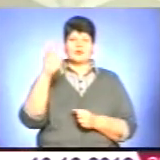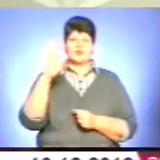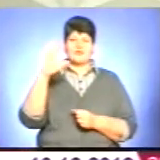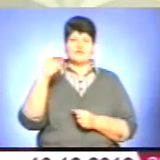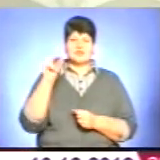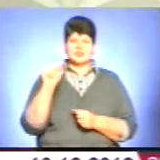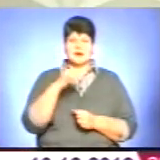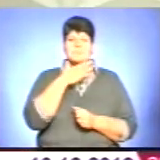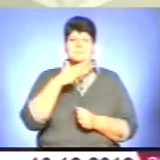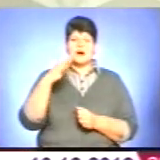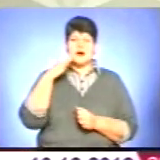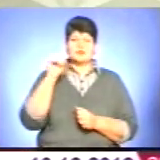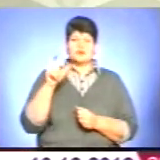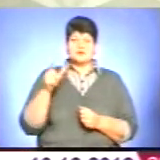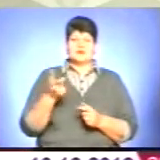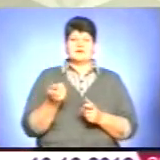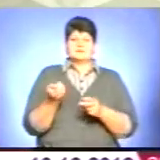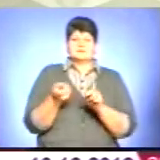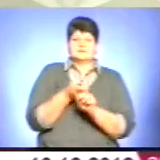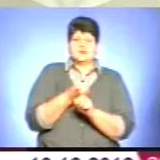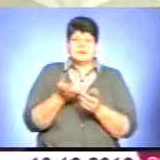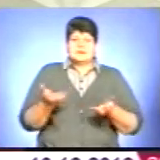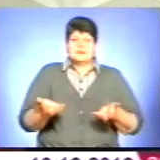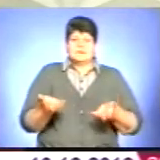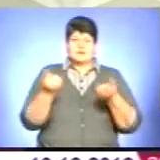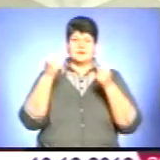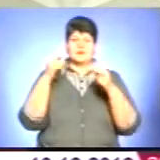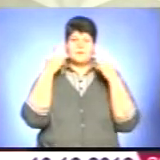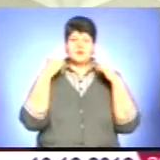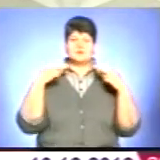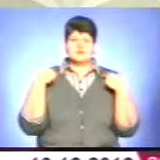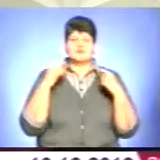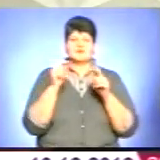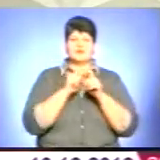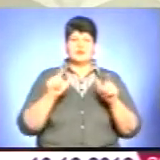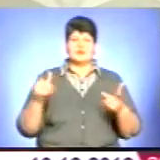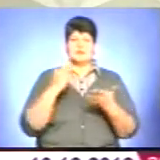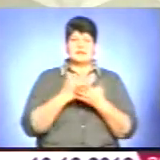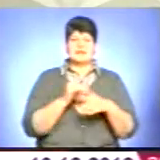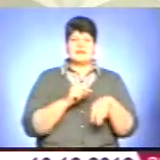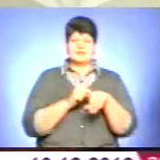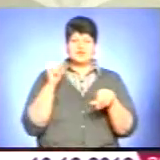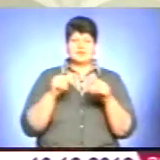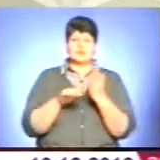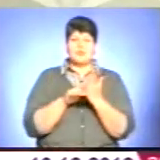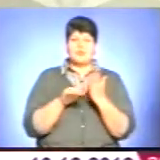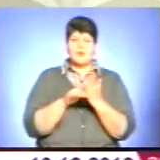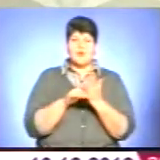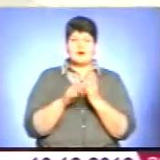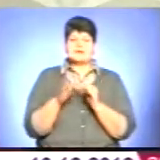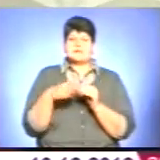людей причинили до підняття зруїнців у монастирях, школи особливо мають велику і замітну відчутну допомогу з